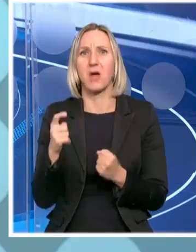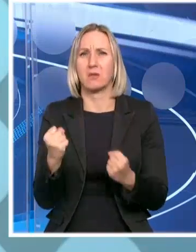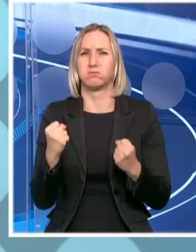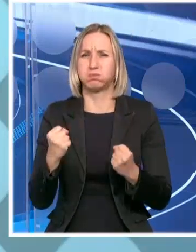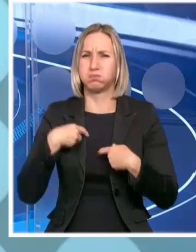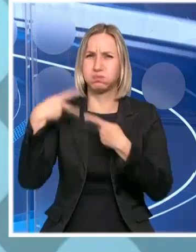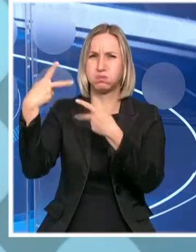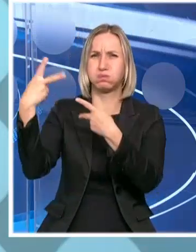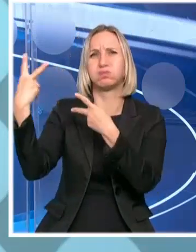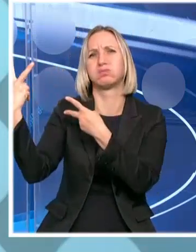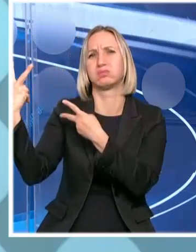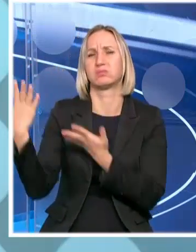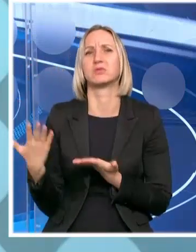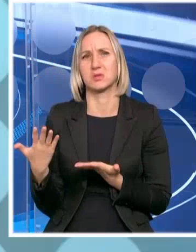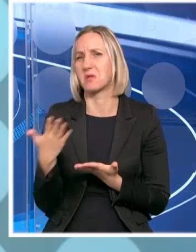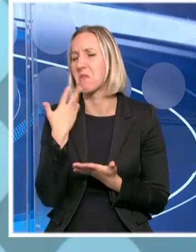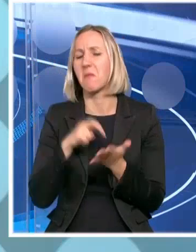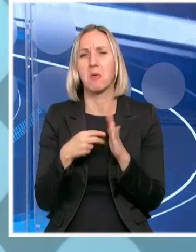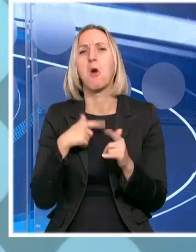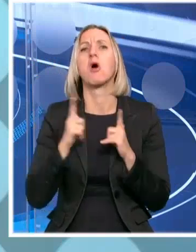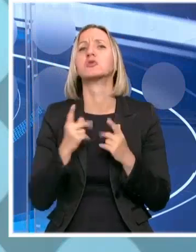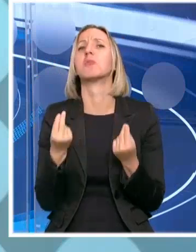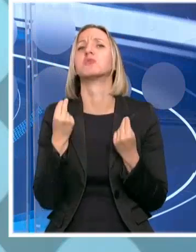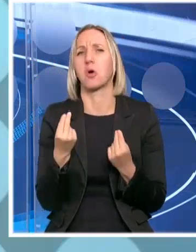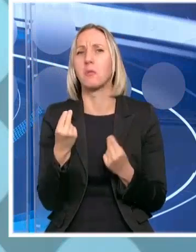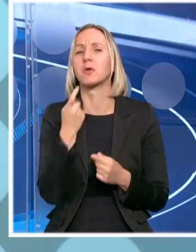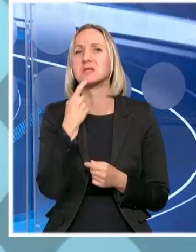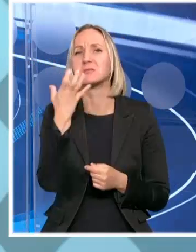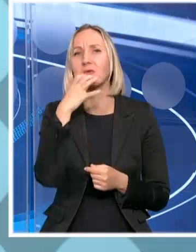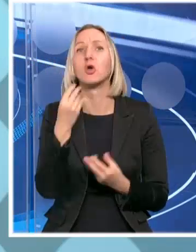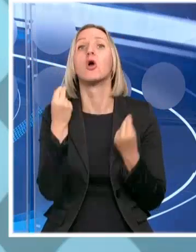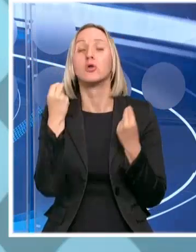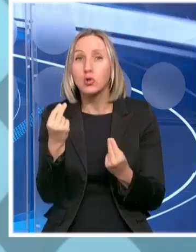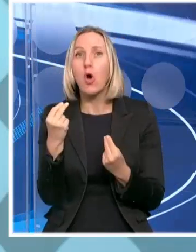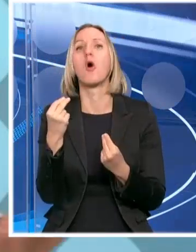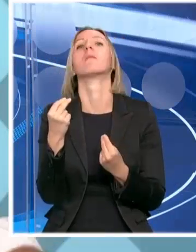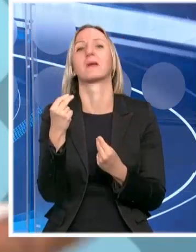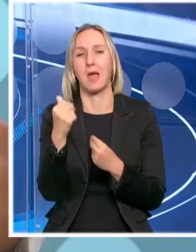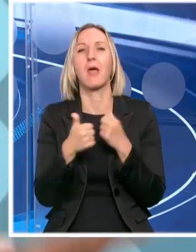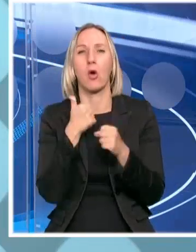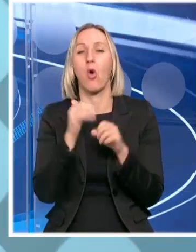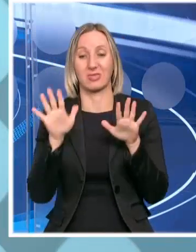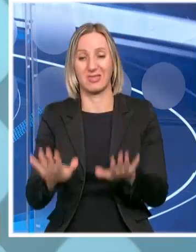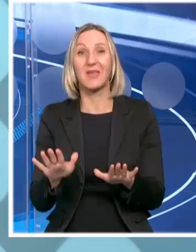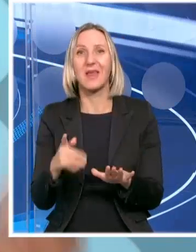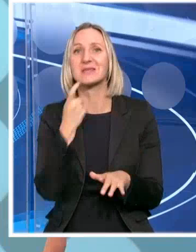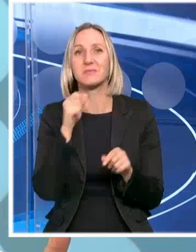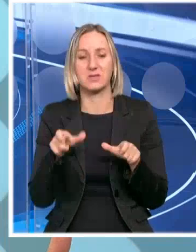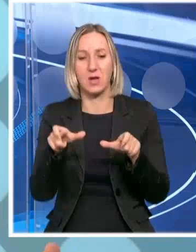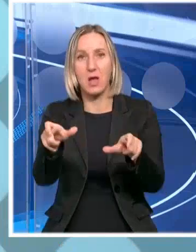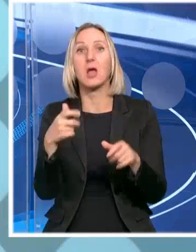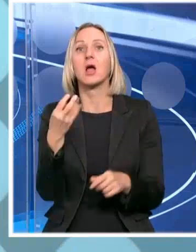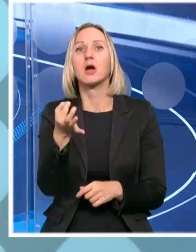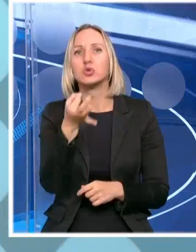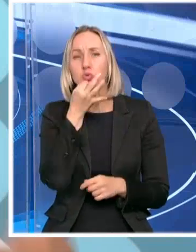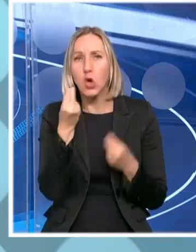Sve ide i nema nikakve problema. Ja očekujem dobro godinu srpsko voćarstvo. dobra godina uopšte za srpsku poljoprivredu, naroče to za ratarstvo. suncok je